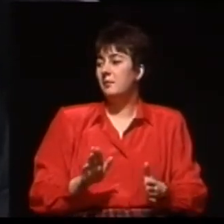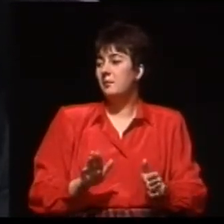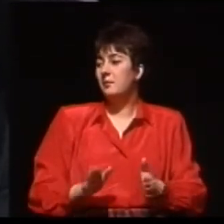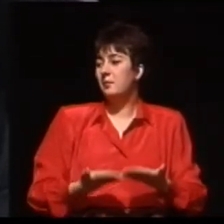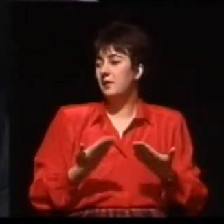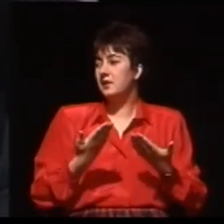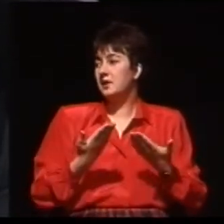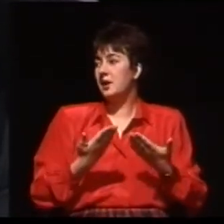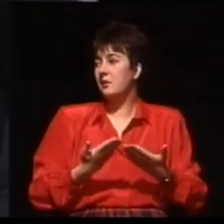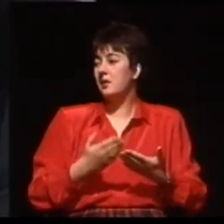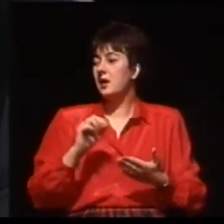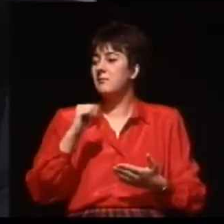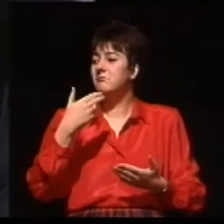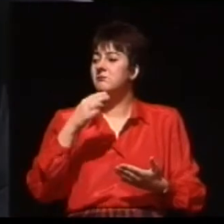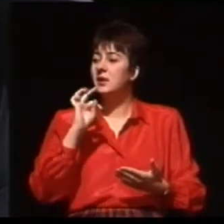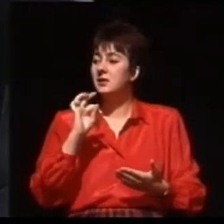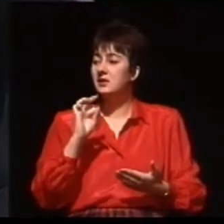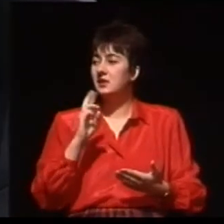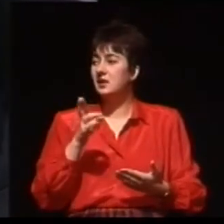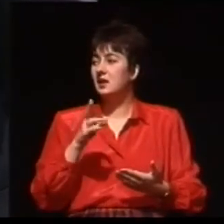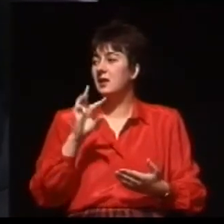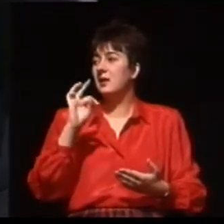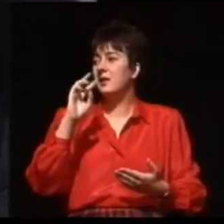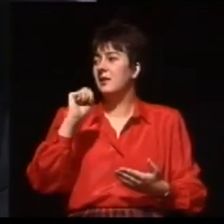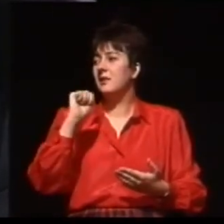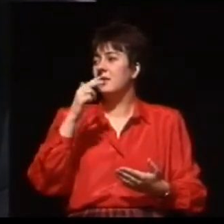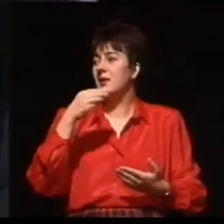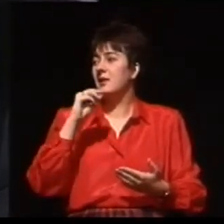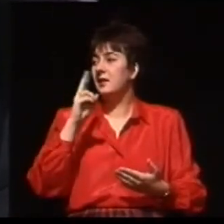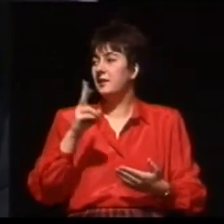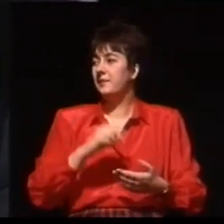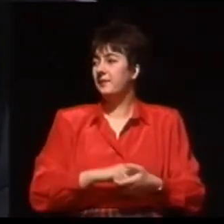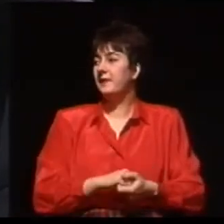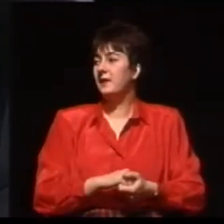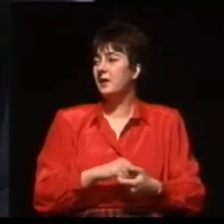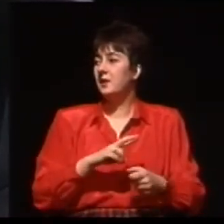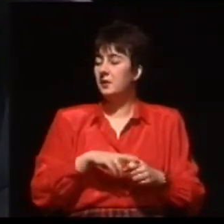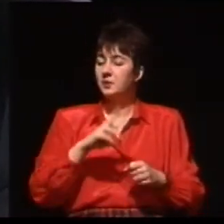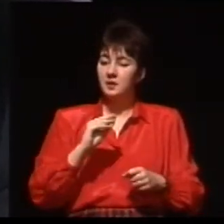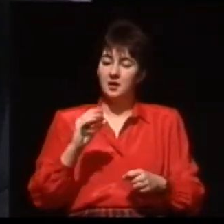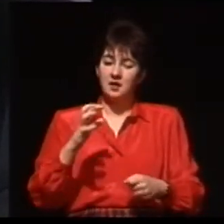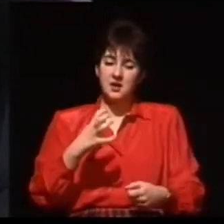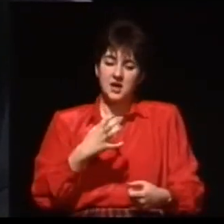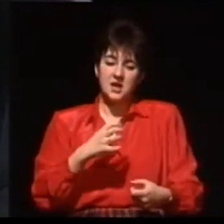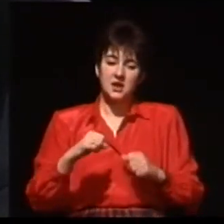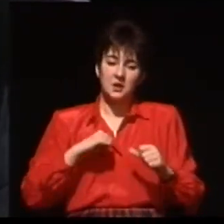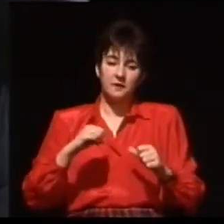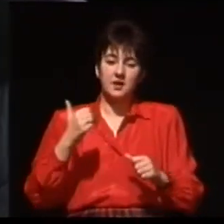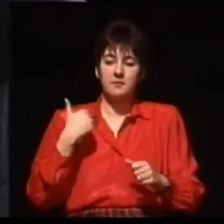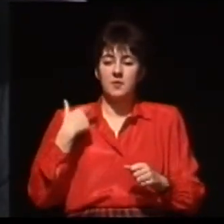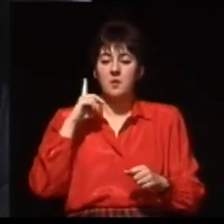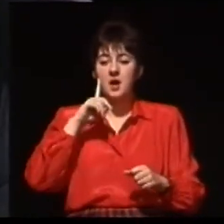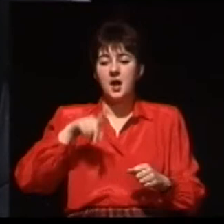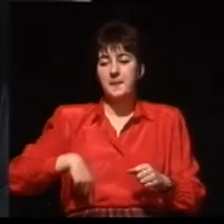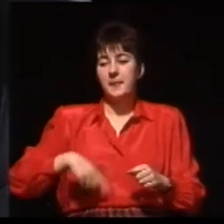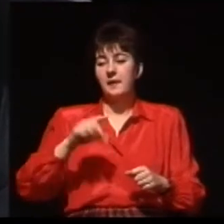Powstał bank tkanek, kierownikiem kliniki wtedy był pan profesor Bochenek. I był to jeden z pierwszych banków tkanek,